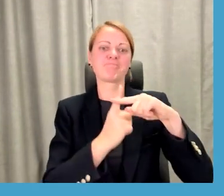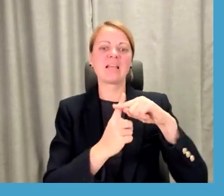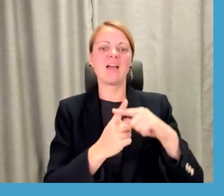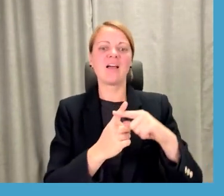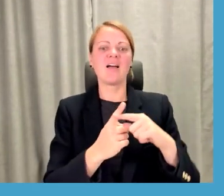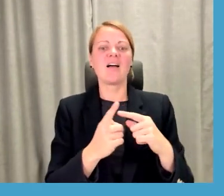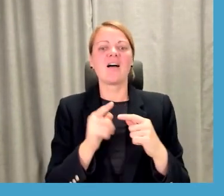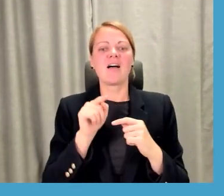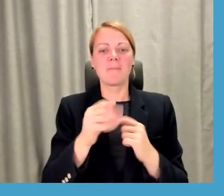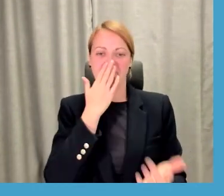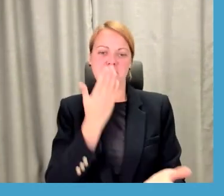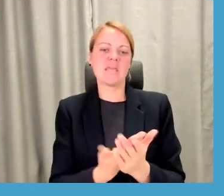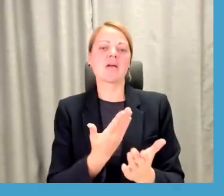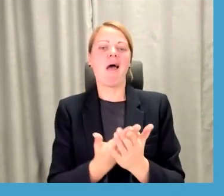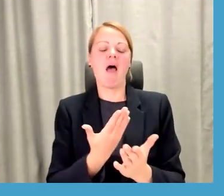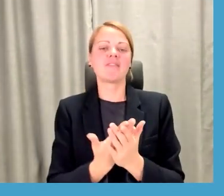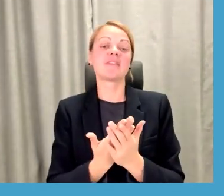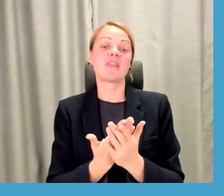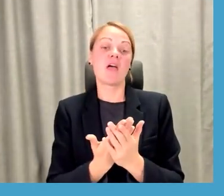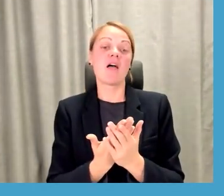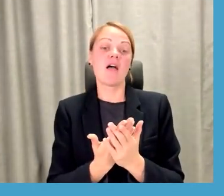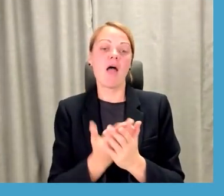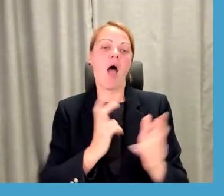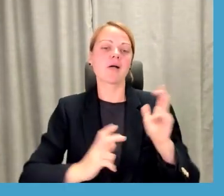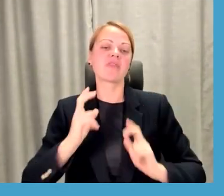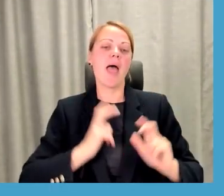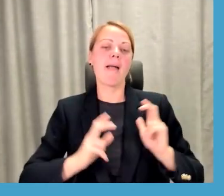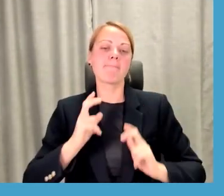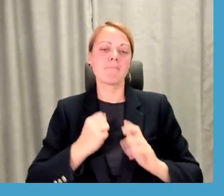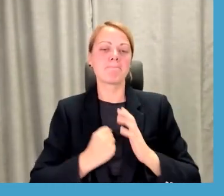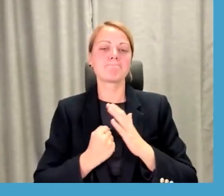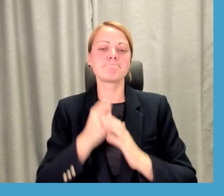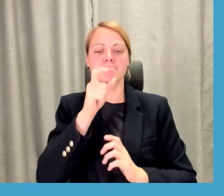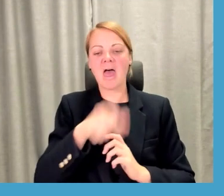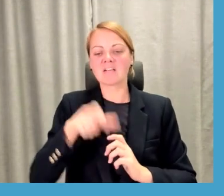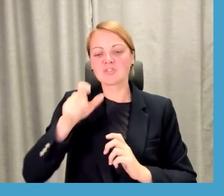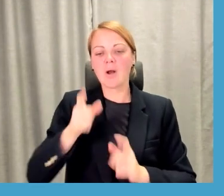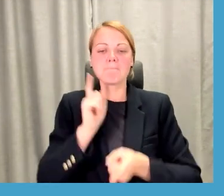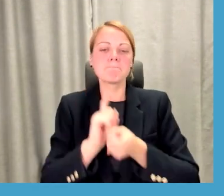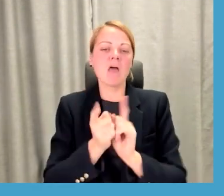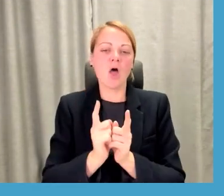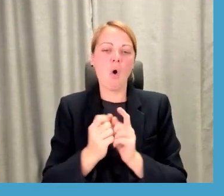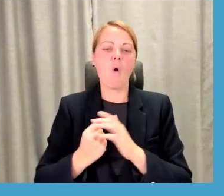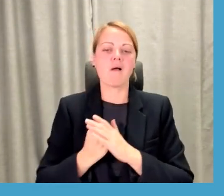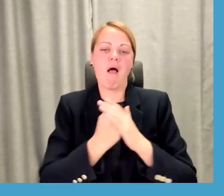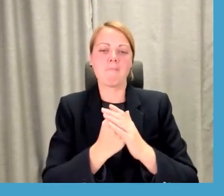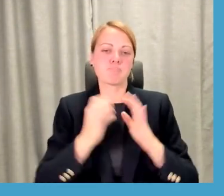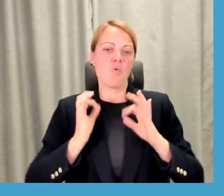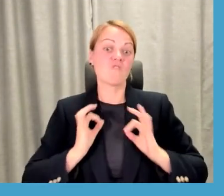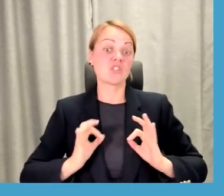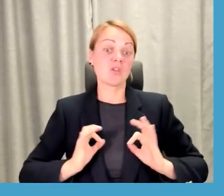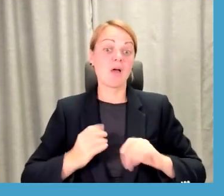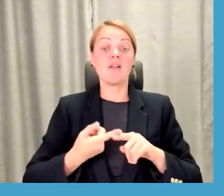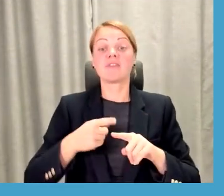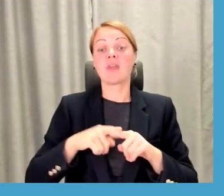tomēr pierāda, nu, kaut galā akadēmiskā personālum, pedagogu, nu, profesionālitāti. Tāpēc arī